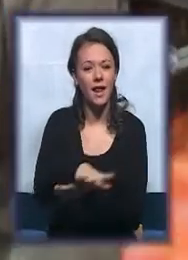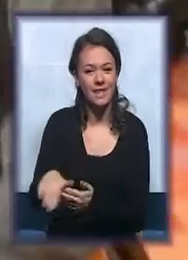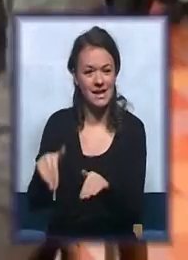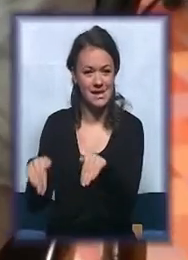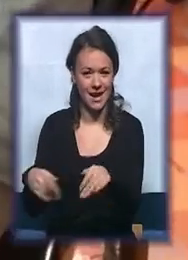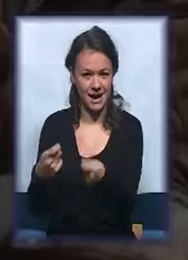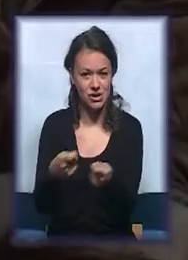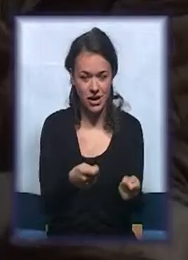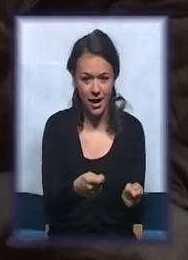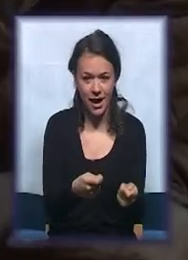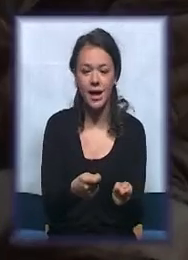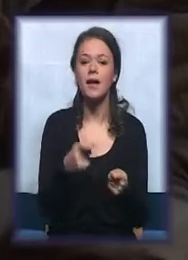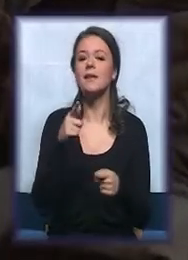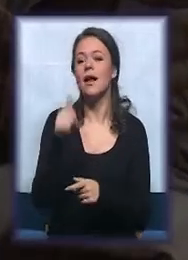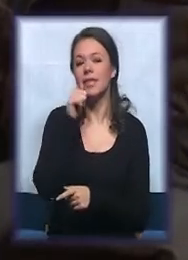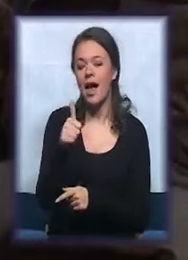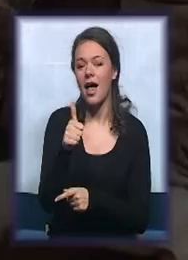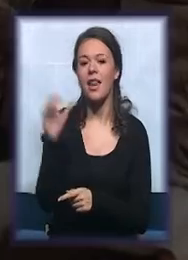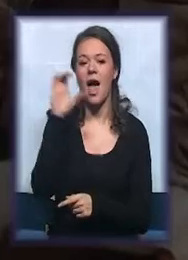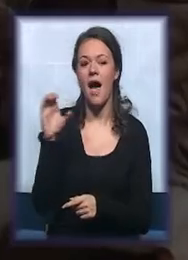Klišane zvezdice je dar Evropske unije.